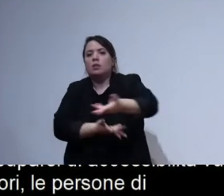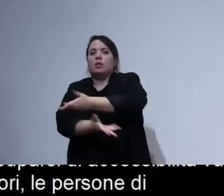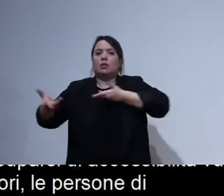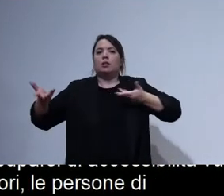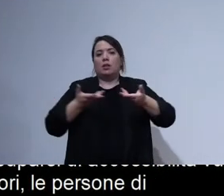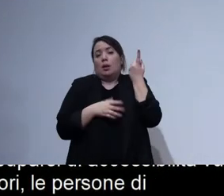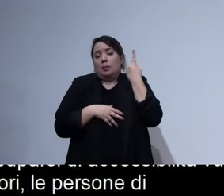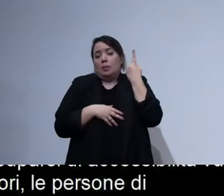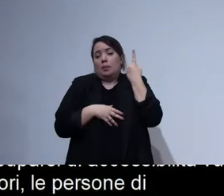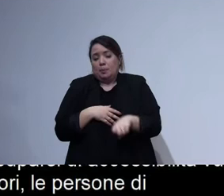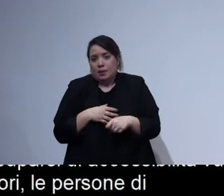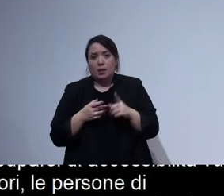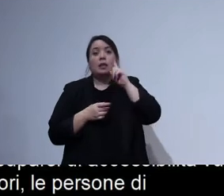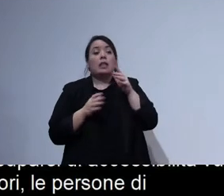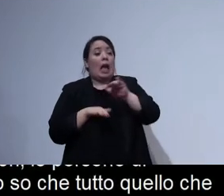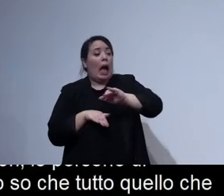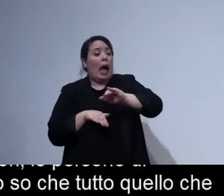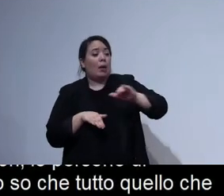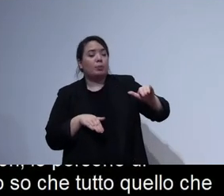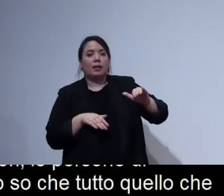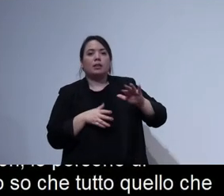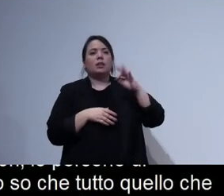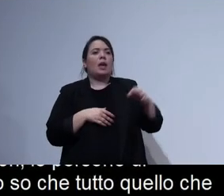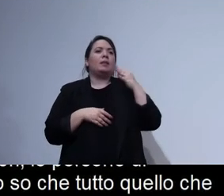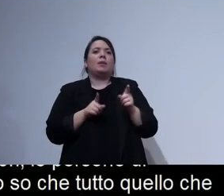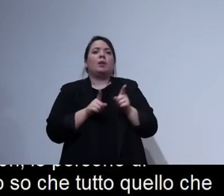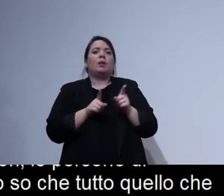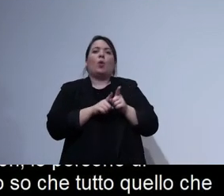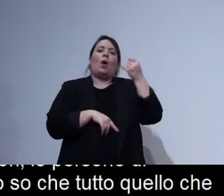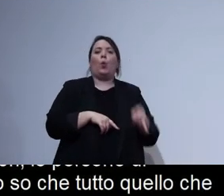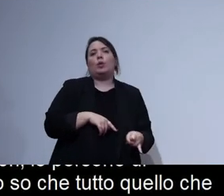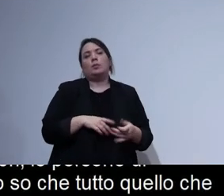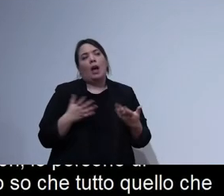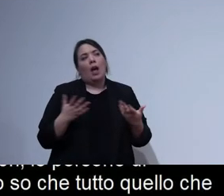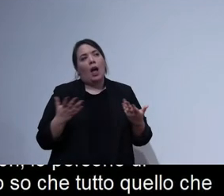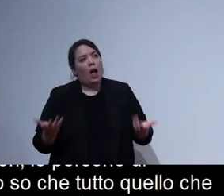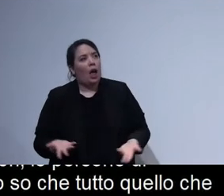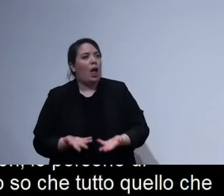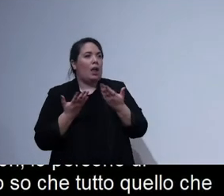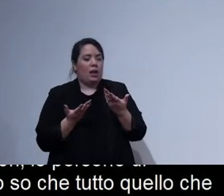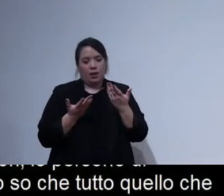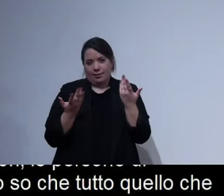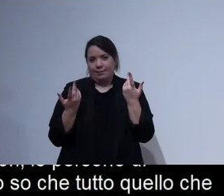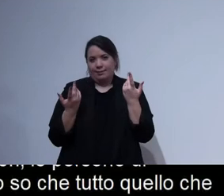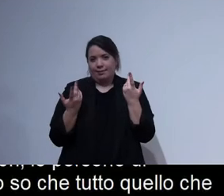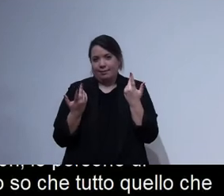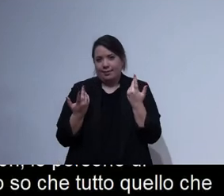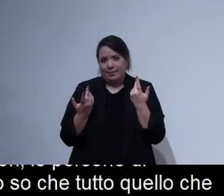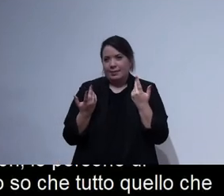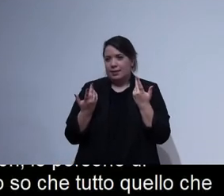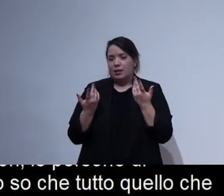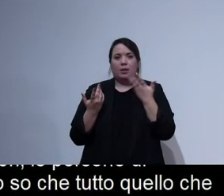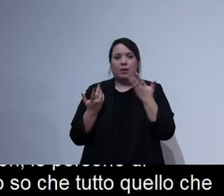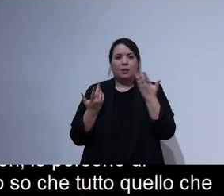realtà dei fatti è quella, poi rimane un po' sempre l'ultima ruota del carro, perché ci sono tante, se ne ricordo in queste occasioni, Global